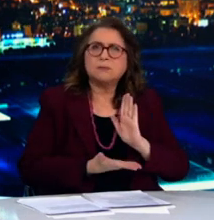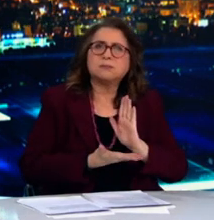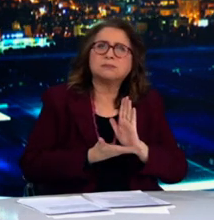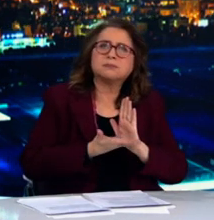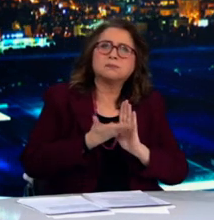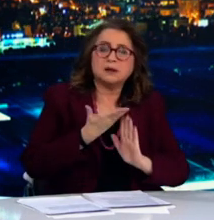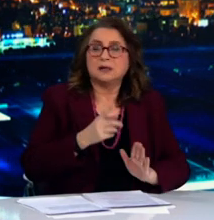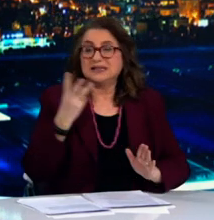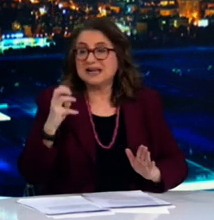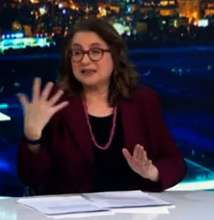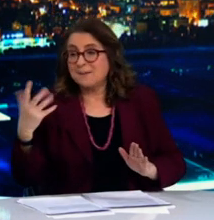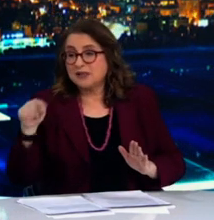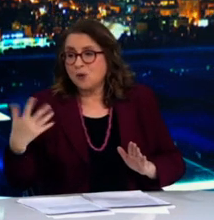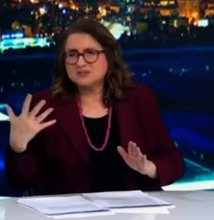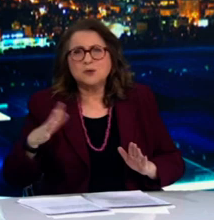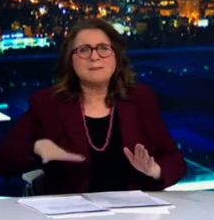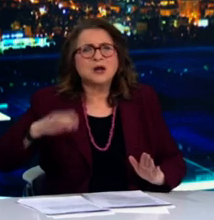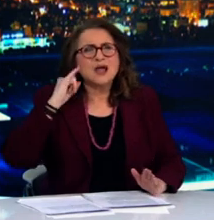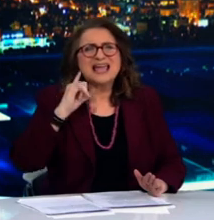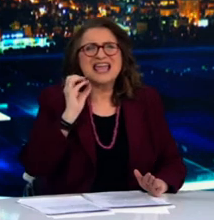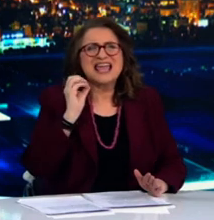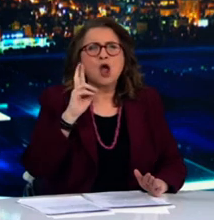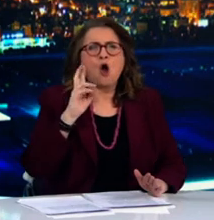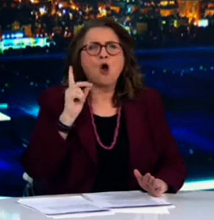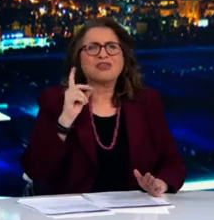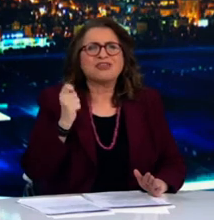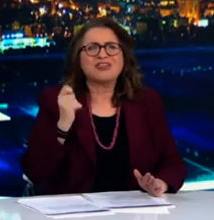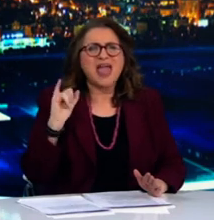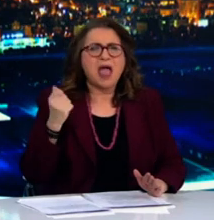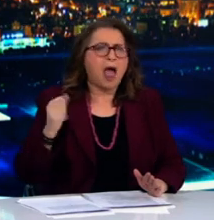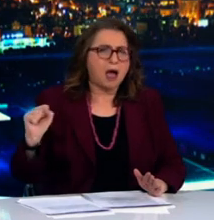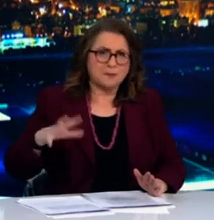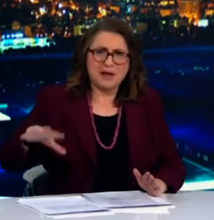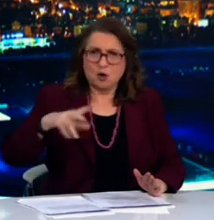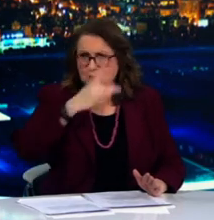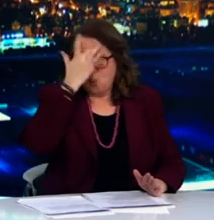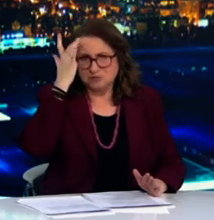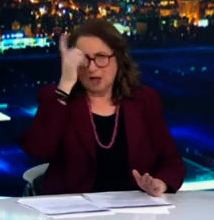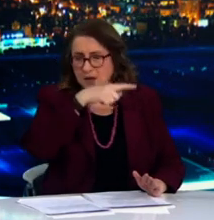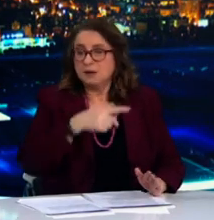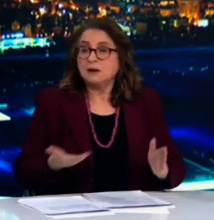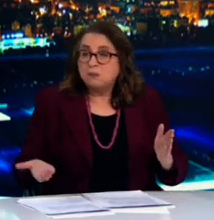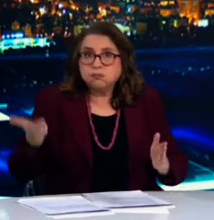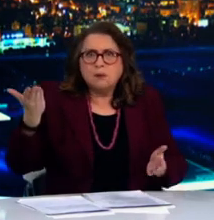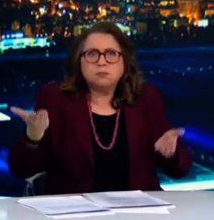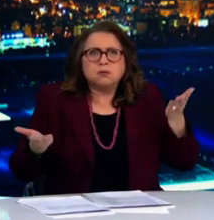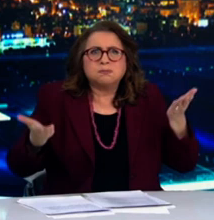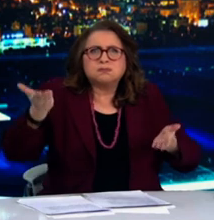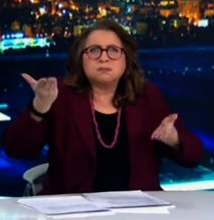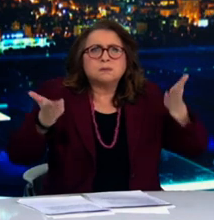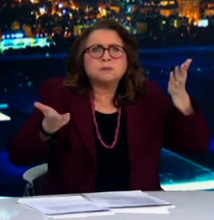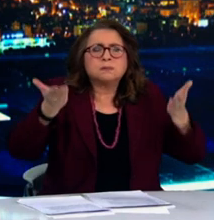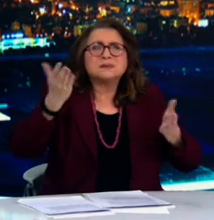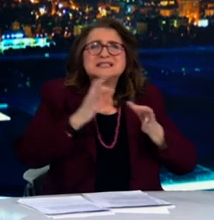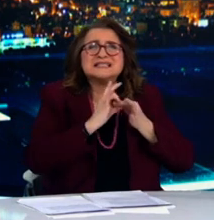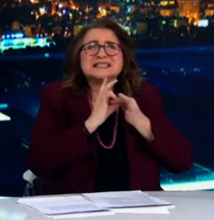% αντίστοιχα με τον αριθμό κρουσμάτων να διαφοροποιείται αυξητικά σε 432 στην Κοζάνη και 241 στην Εορδαία